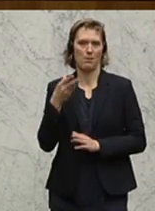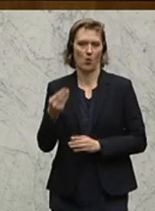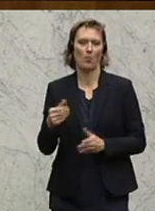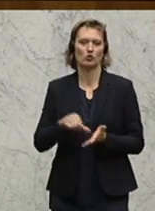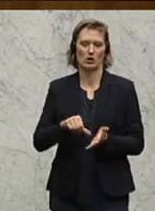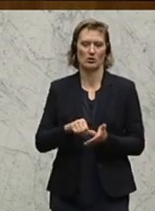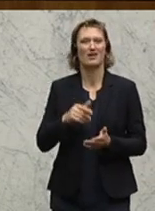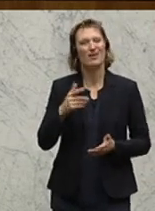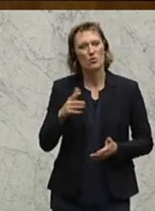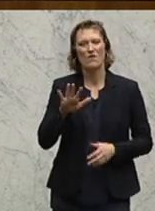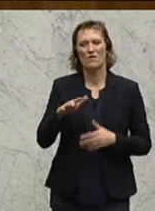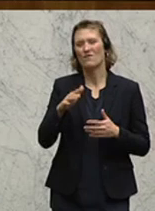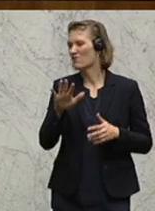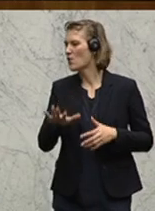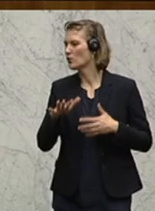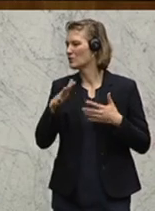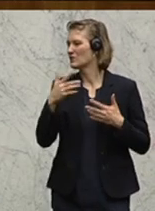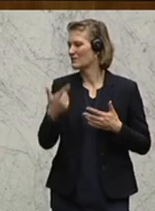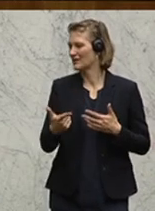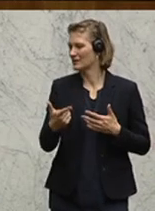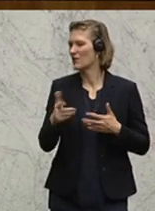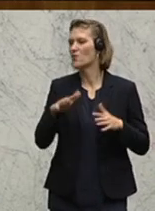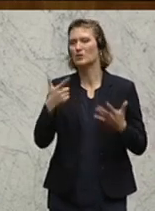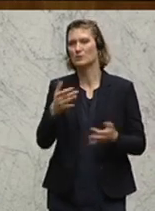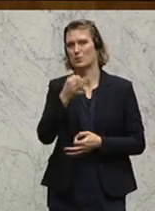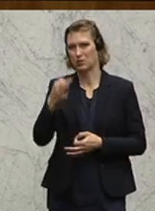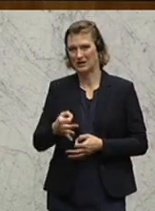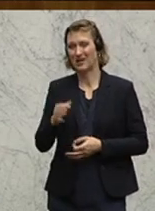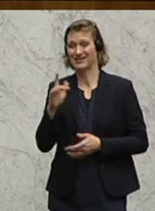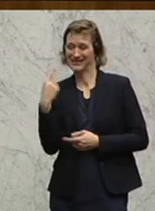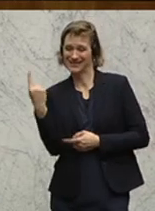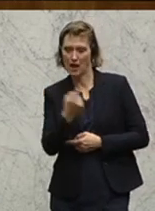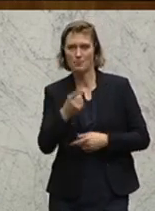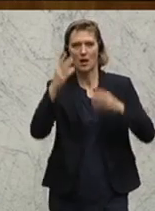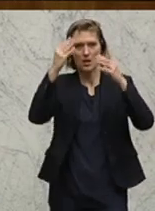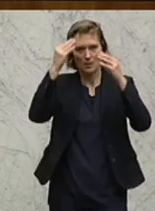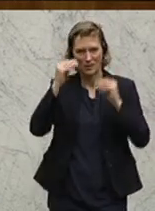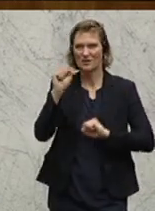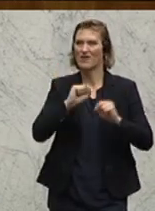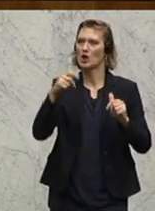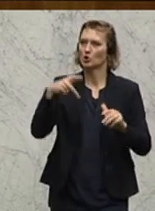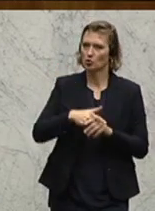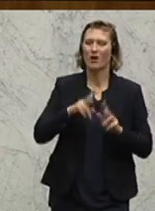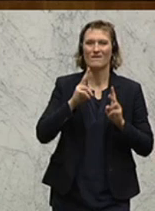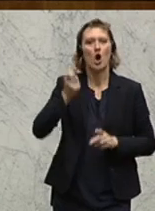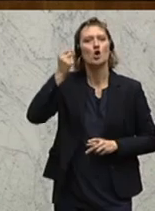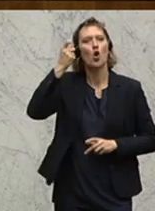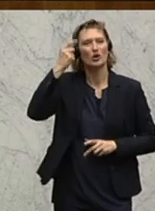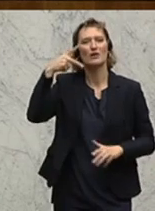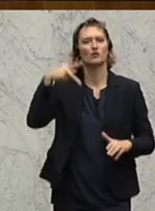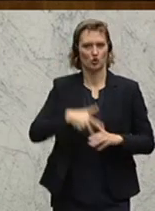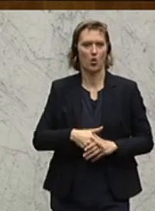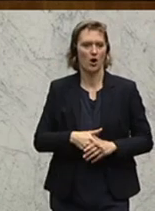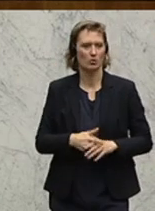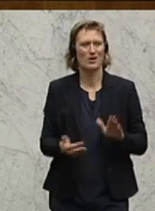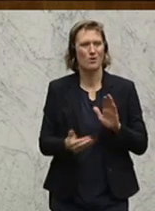kognitive Störungen. Das sind Störungen im Sinne von Depressionen, Demenz, Abbauerscheinungen, Verhaltensstörungen und so weiter. Die brauchen